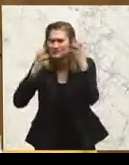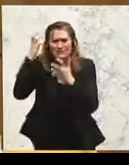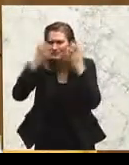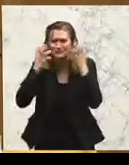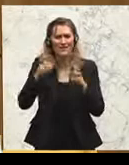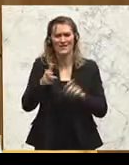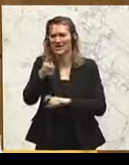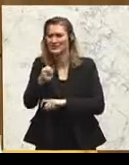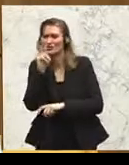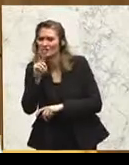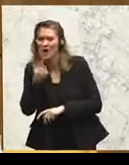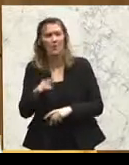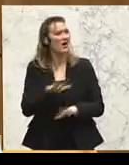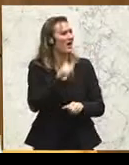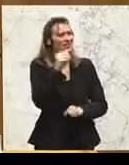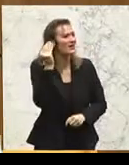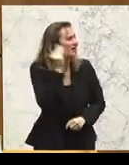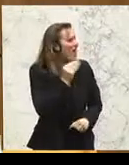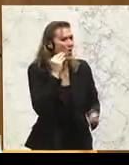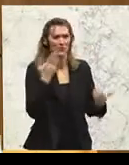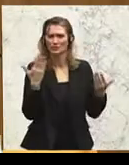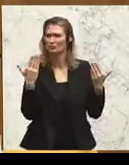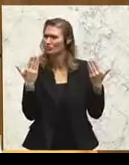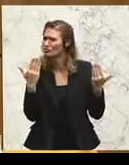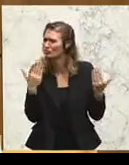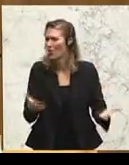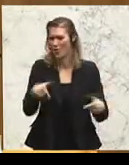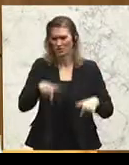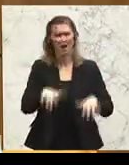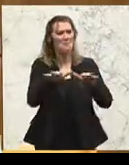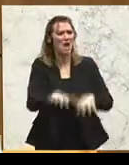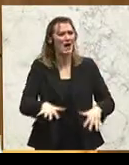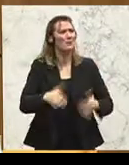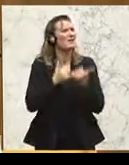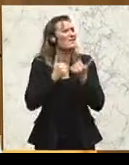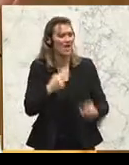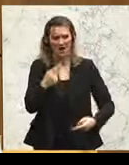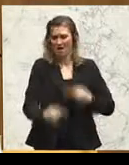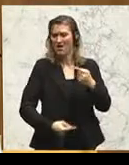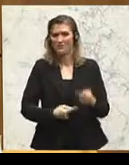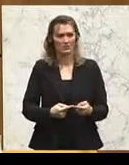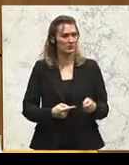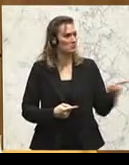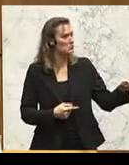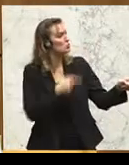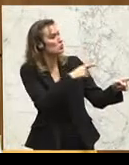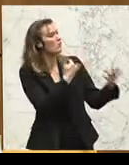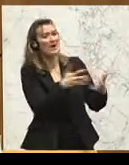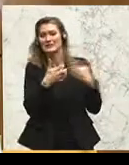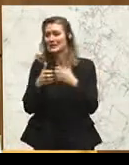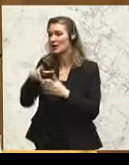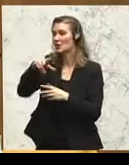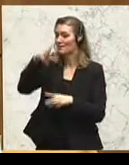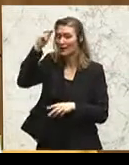gerät und können es nicht wahrhaben, was hier im Parlament abläuft. Ja, was sagen Sie denn den Menschen auf der Straße,